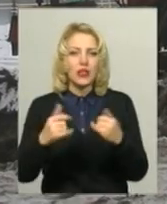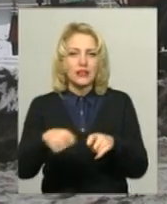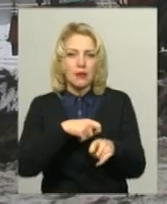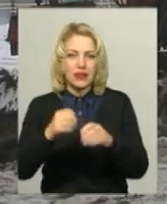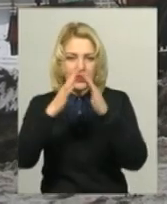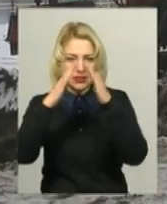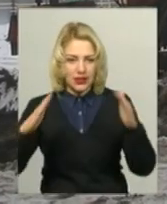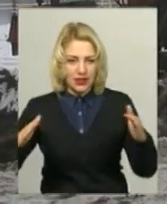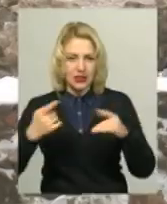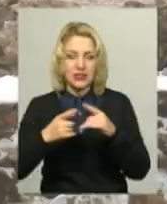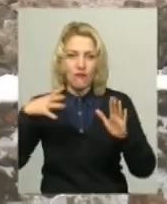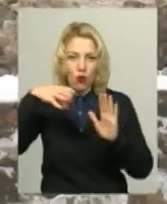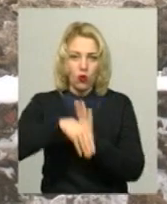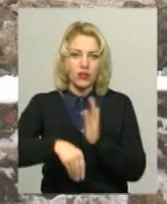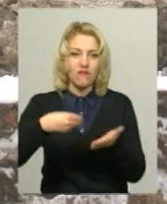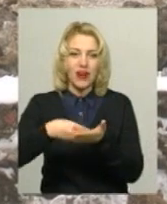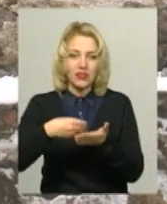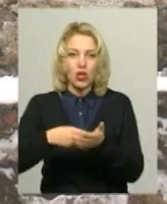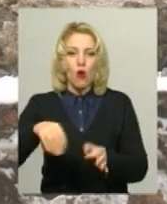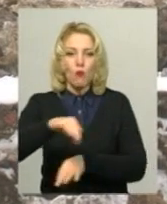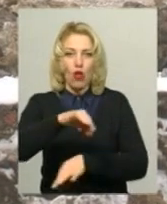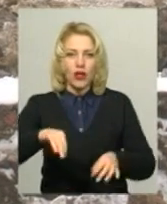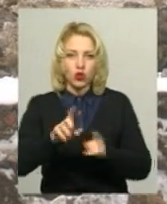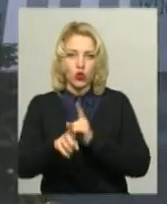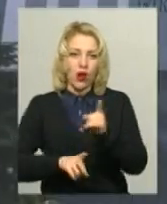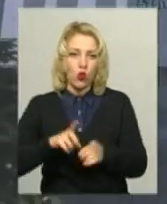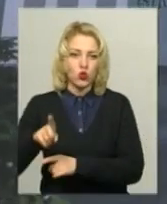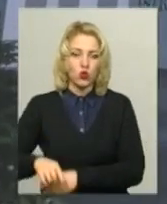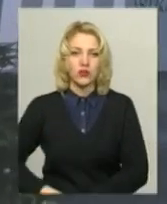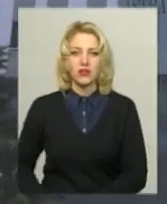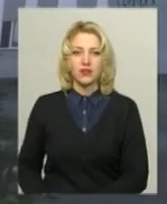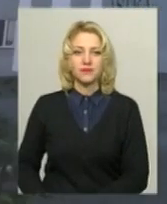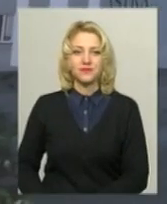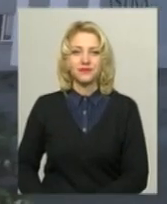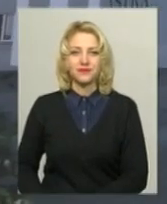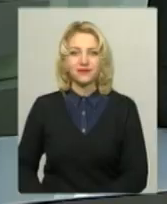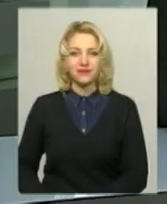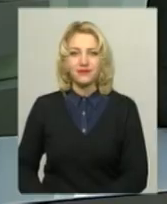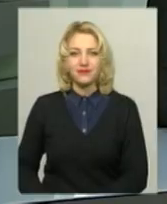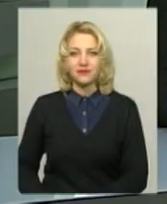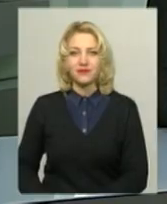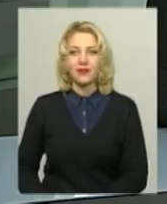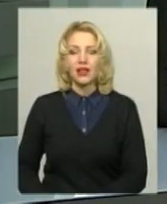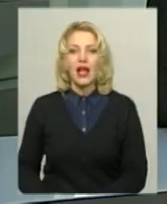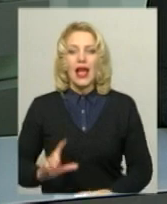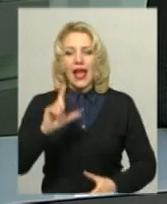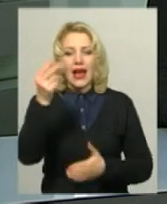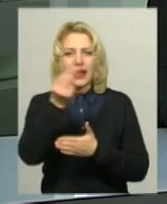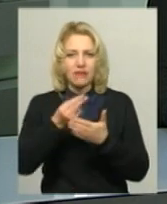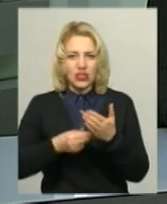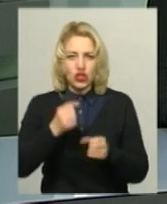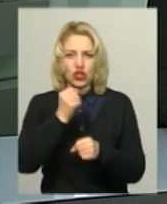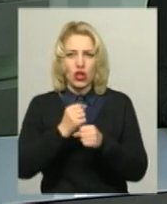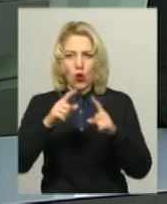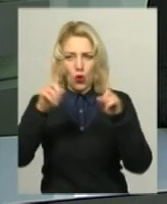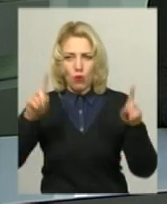вартість проєкту реконструкції. Леся Боровець, Віктор Кривий. Новини Поділля. Центр. Графічні роботи українських